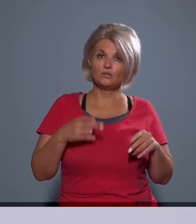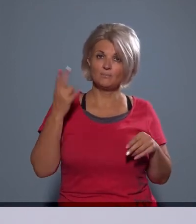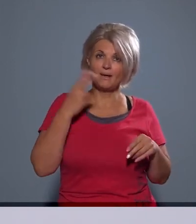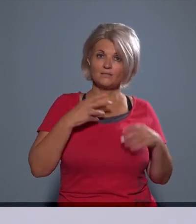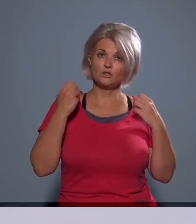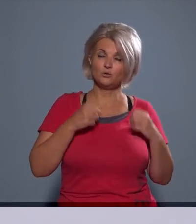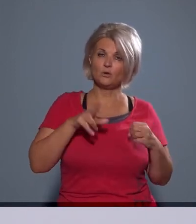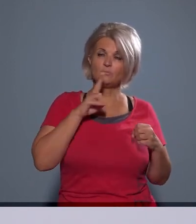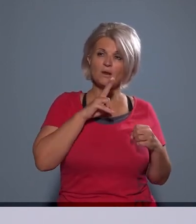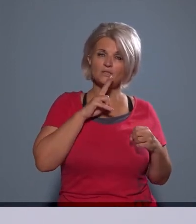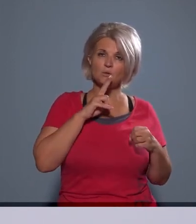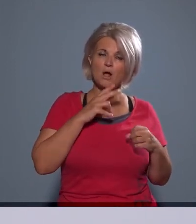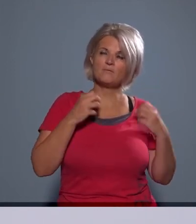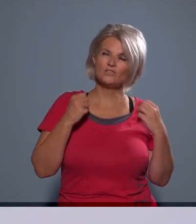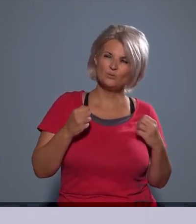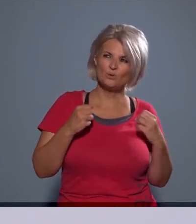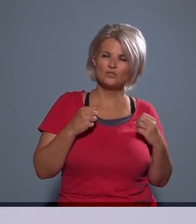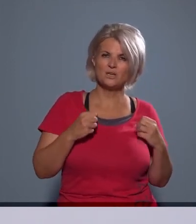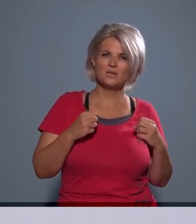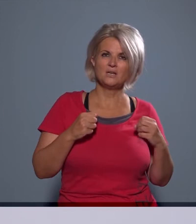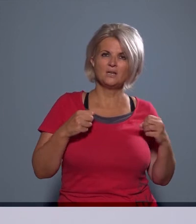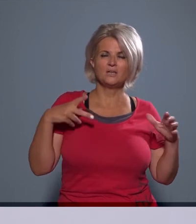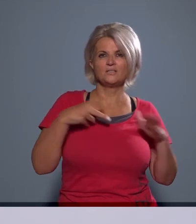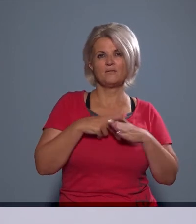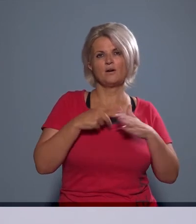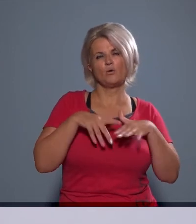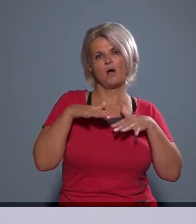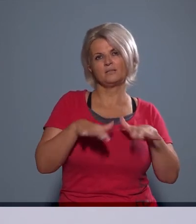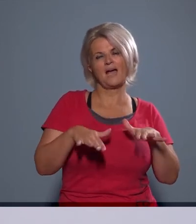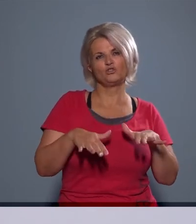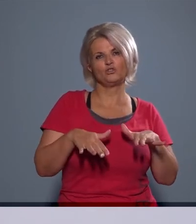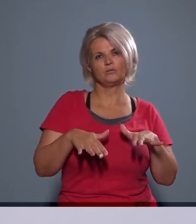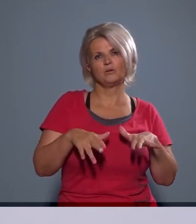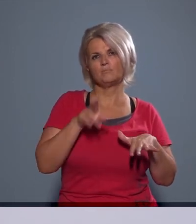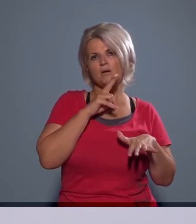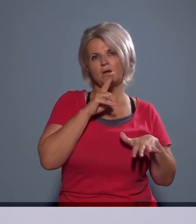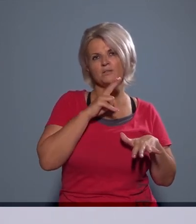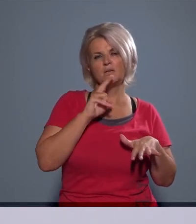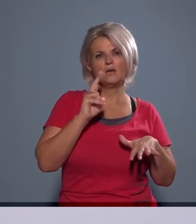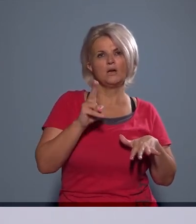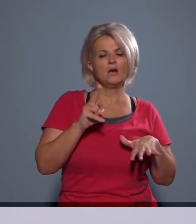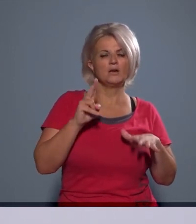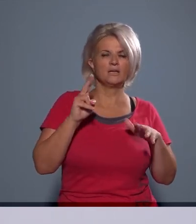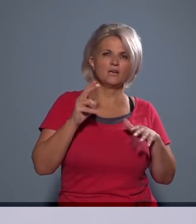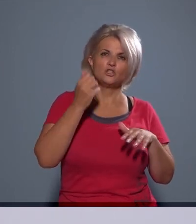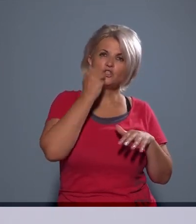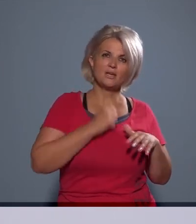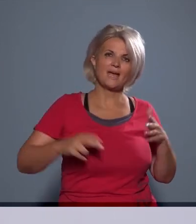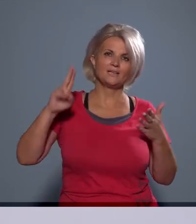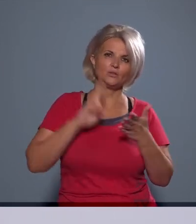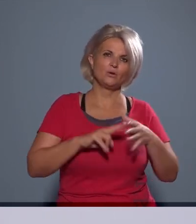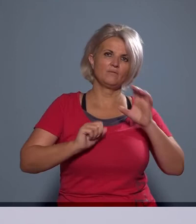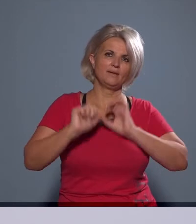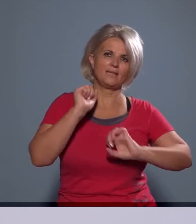súlyos panaszokkal, vagy súlyos zavaró hatással érintett panaszosoknak is, akik szintén a saját jogaik védelmében,